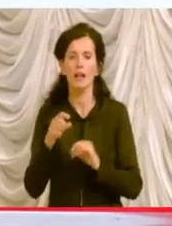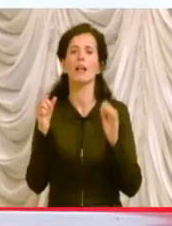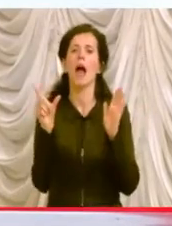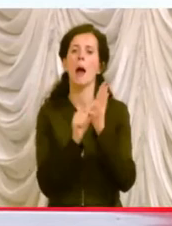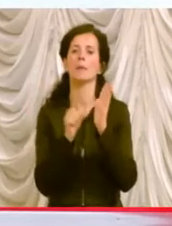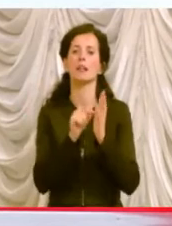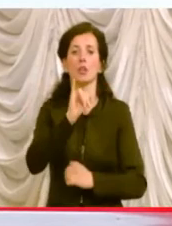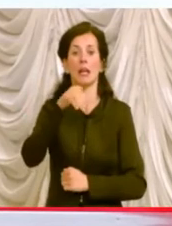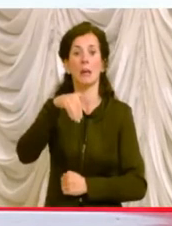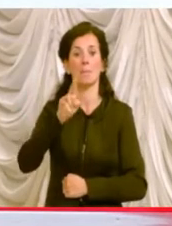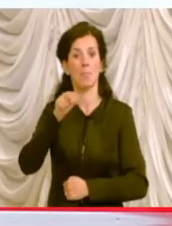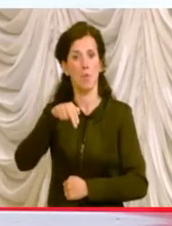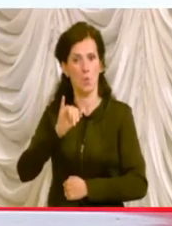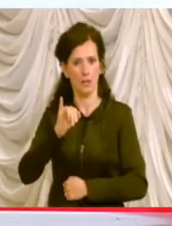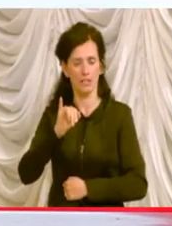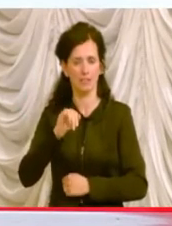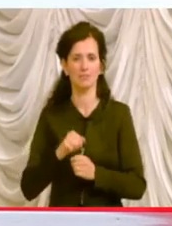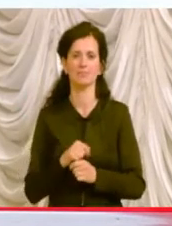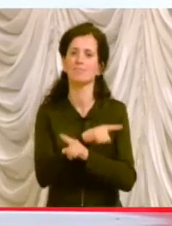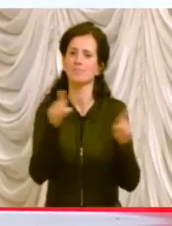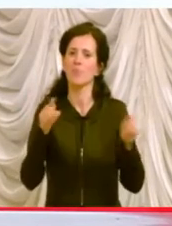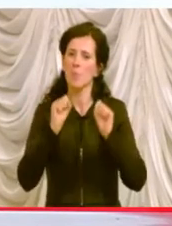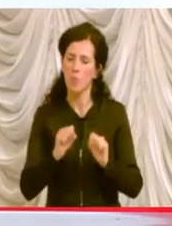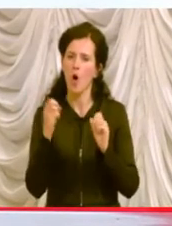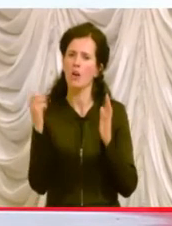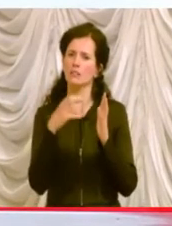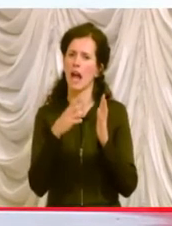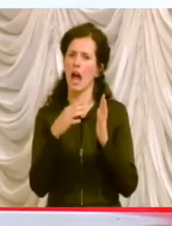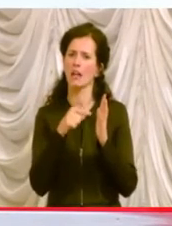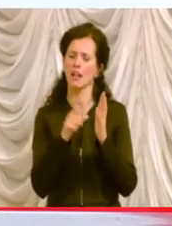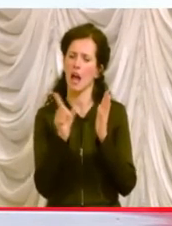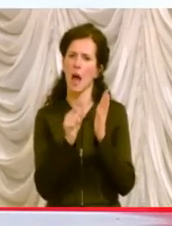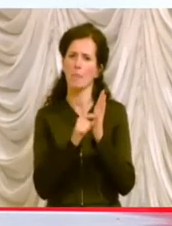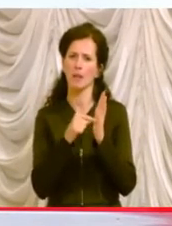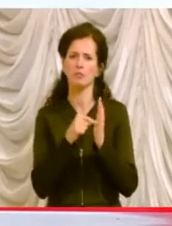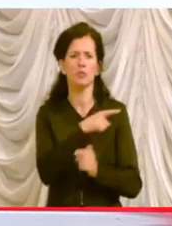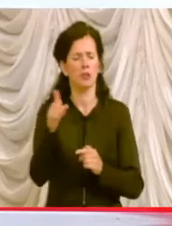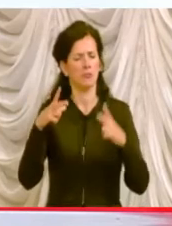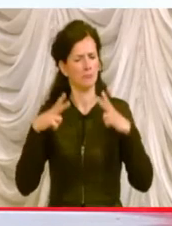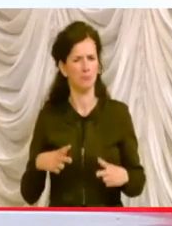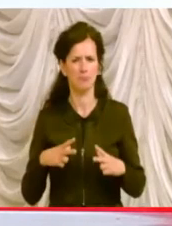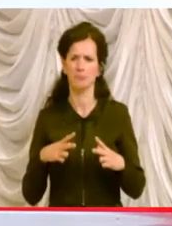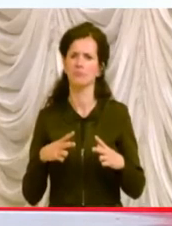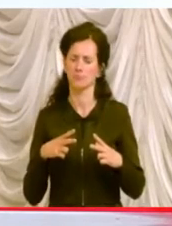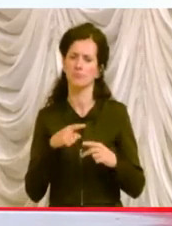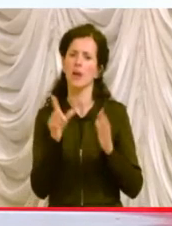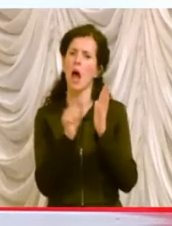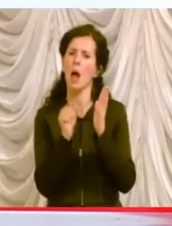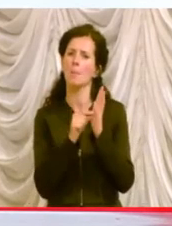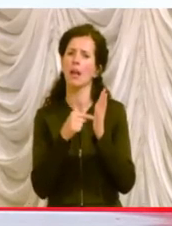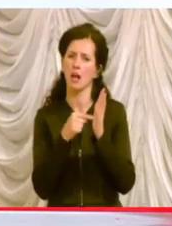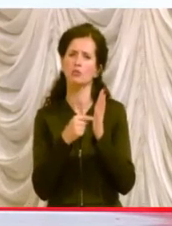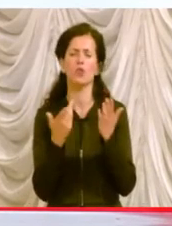Immuni, la potete scaricare con sicurezza, con serenità e tranquillità, perché è un'app che